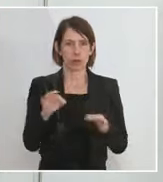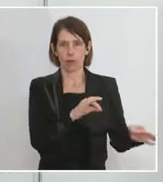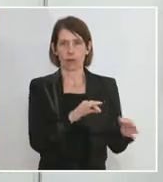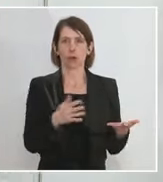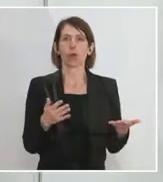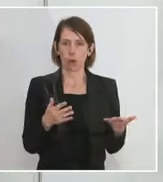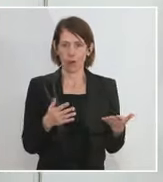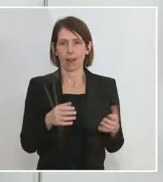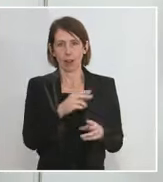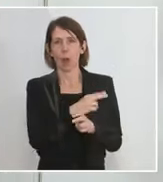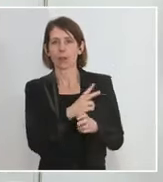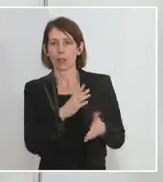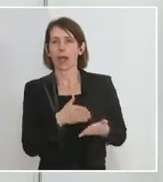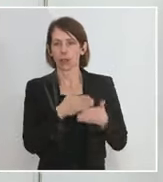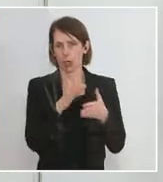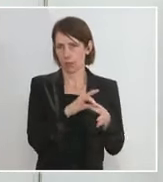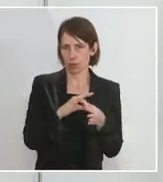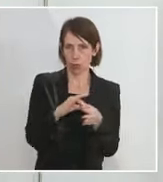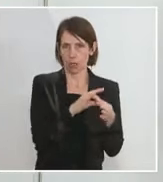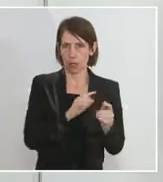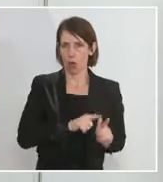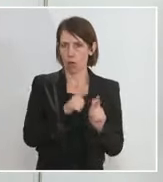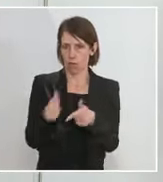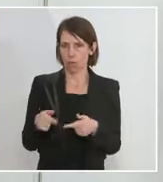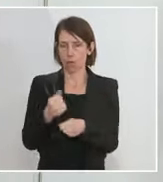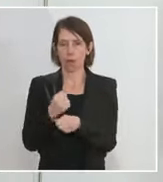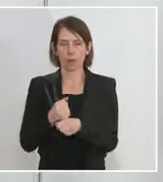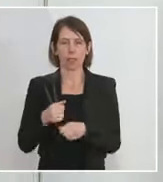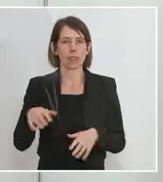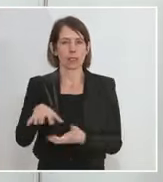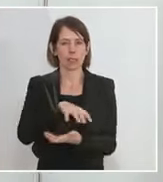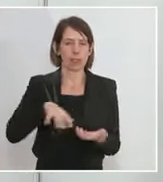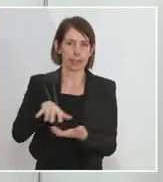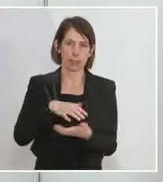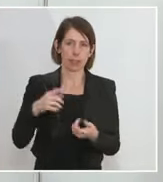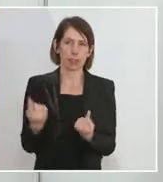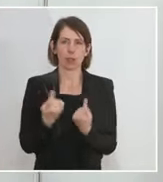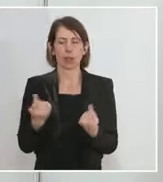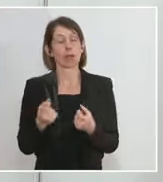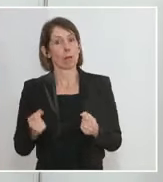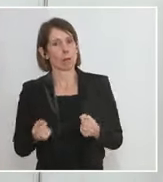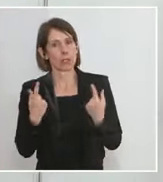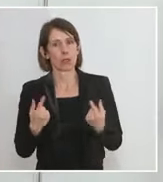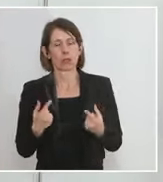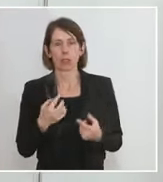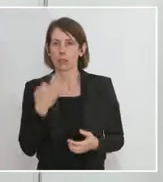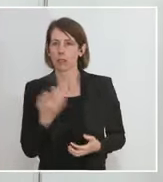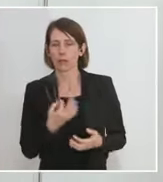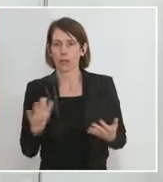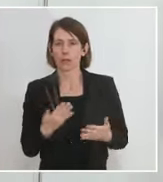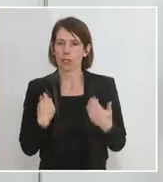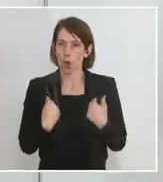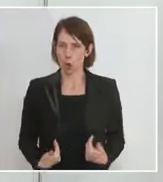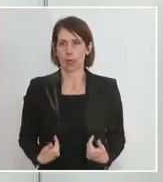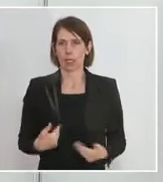österreichische Hilfsorganisationen in Krisenregionen, wo besonders humanitäre Hilfe jetzt gefragt ist. Warum das besonders